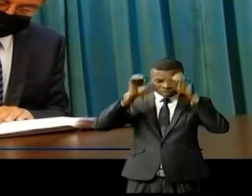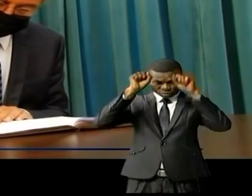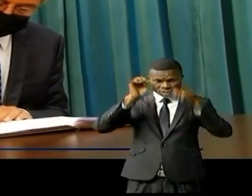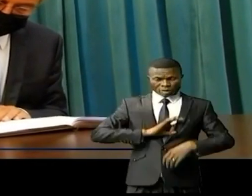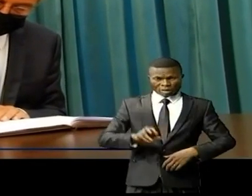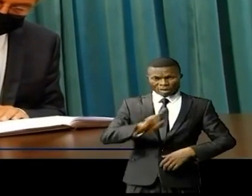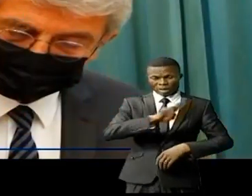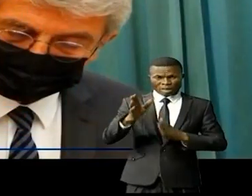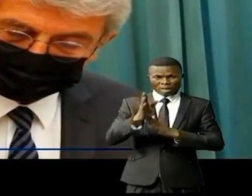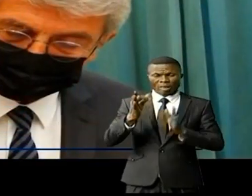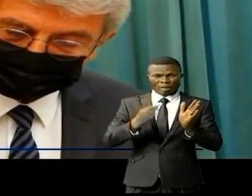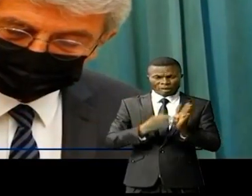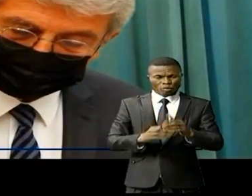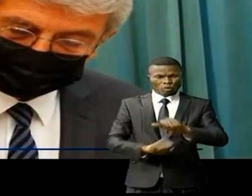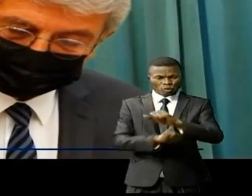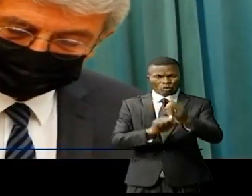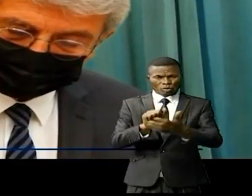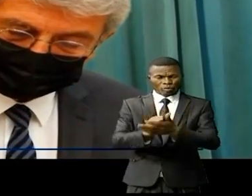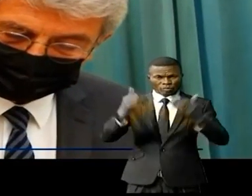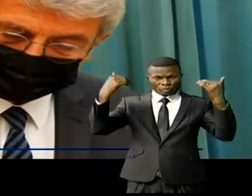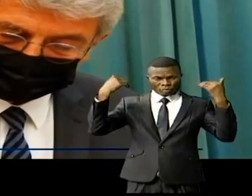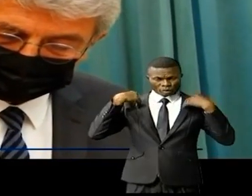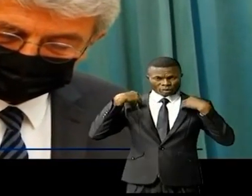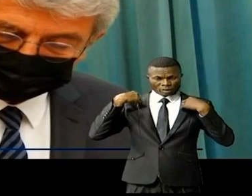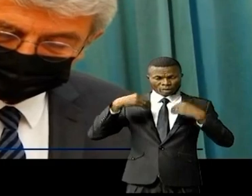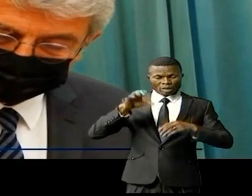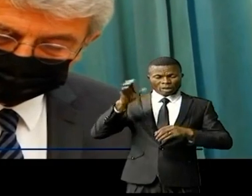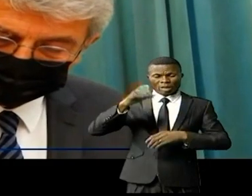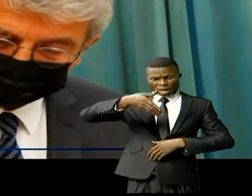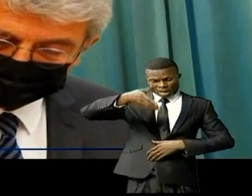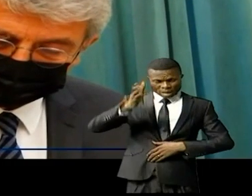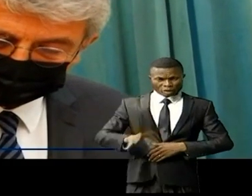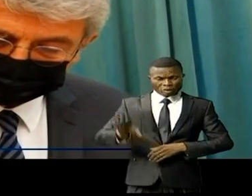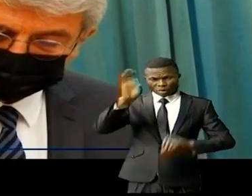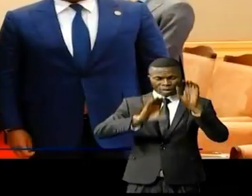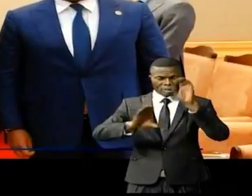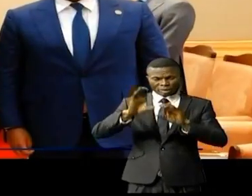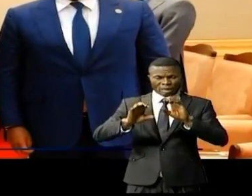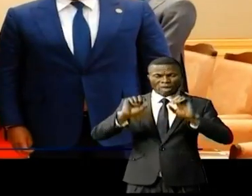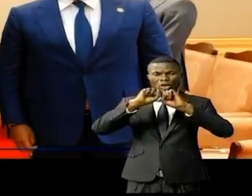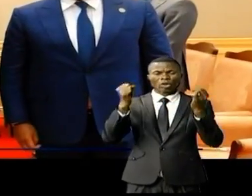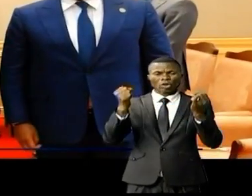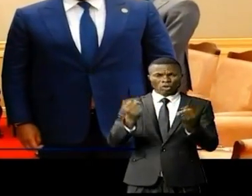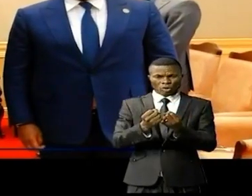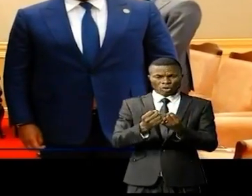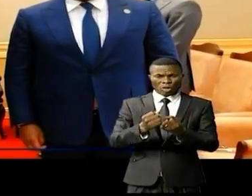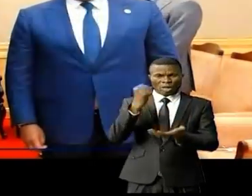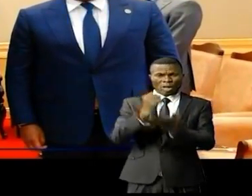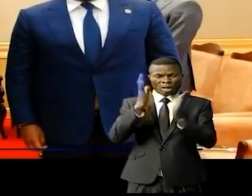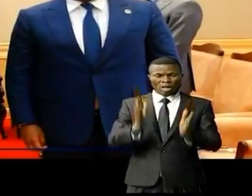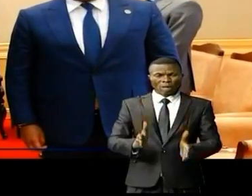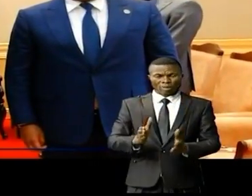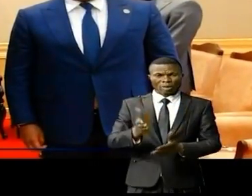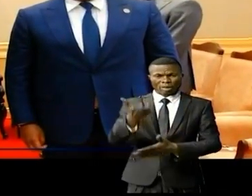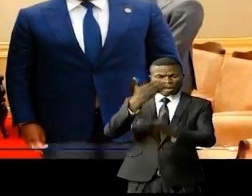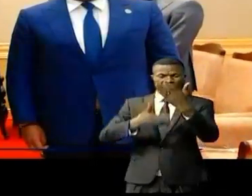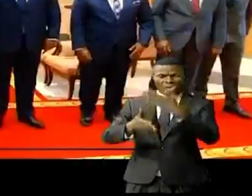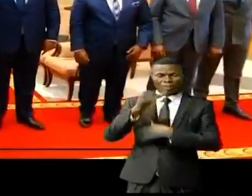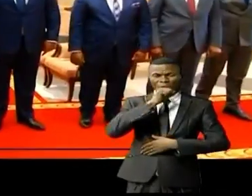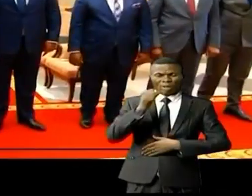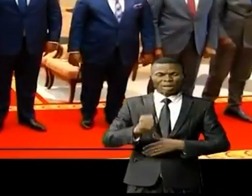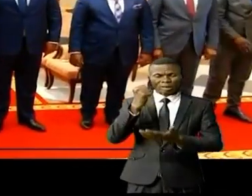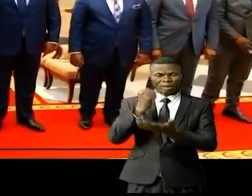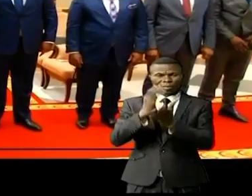en 2018. Titulaire d'une maîtrise en sciences sociales de la Sorbonne-Nouvelle, cet ambassadeur succède à François Pujolas